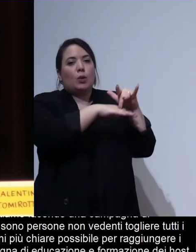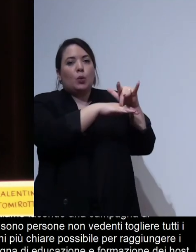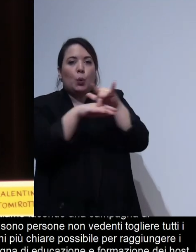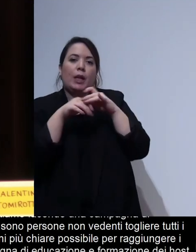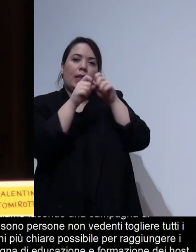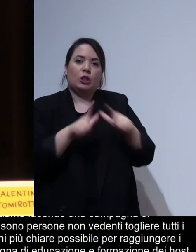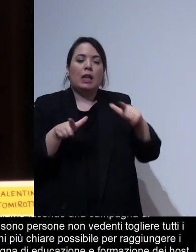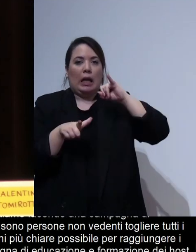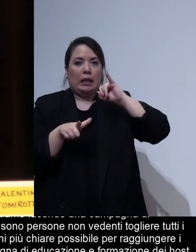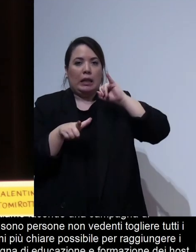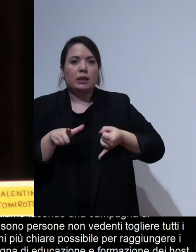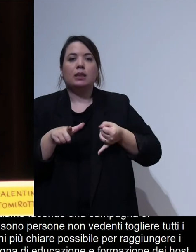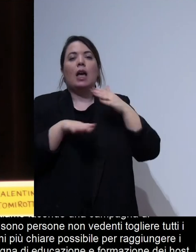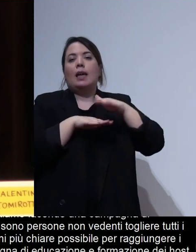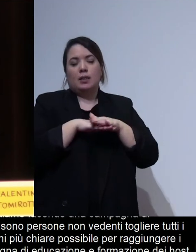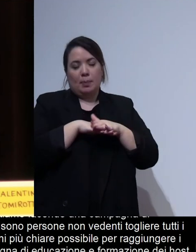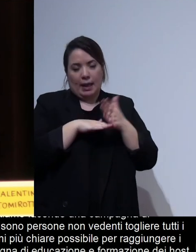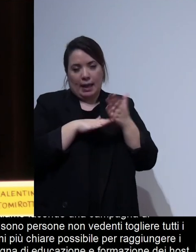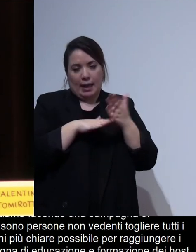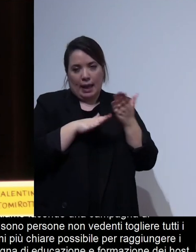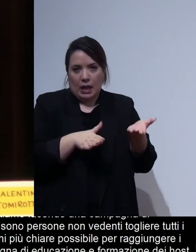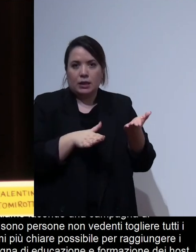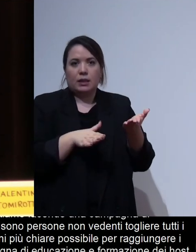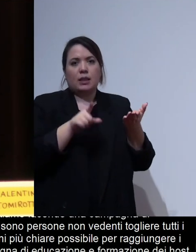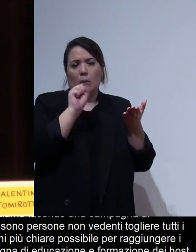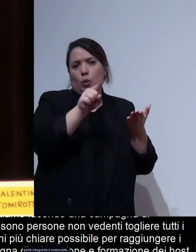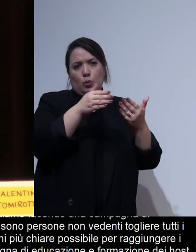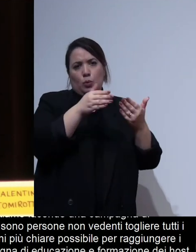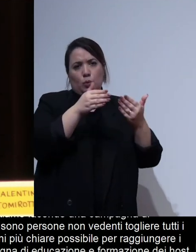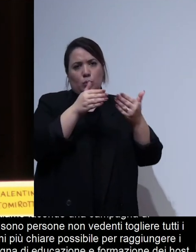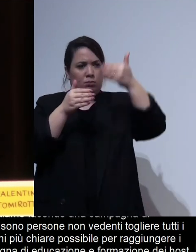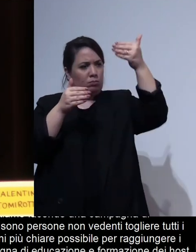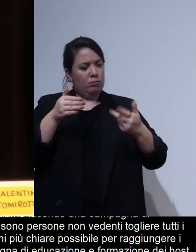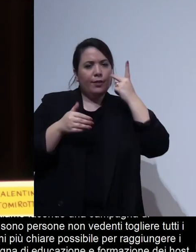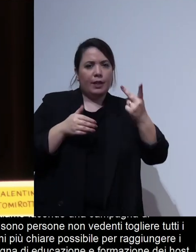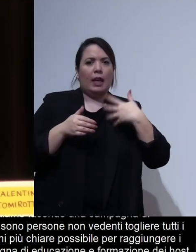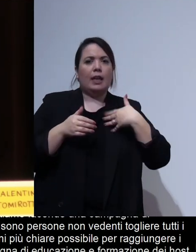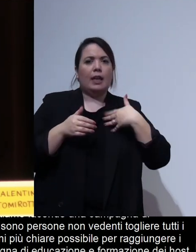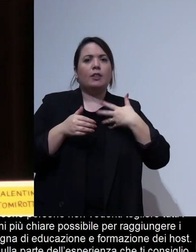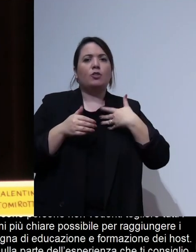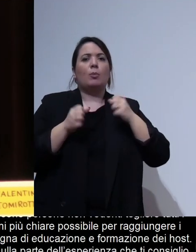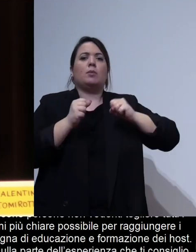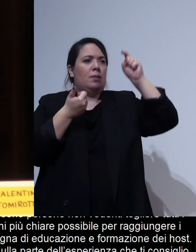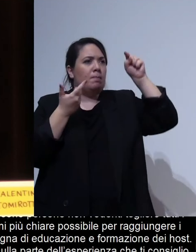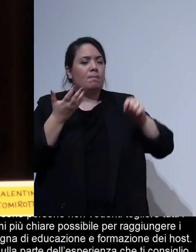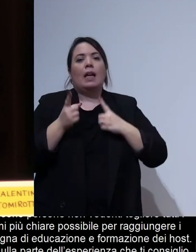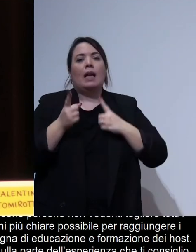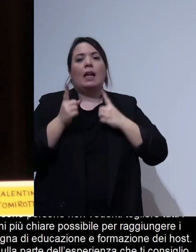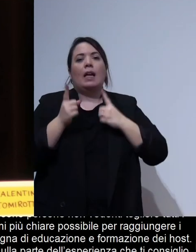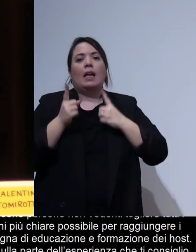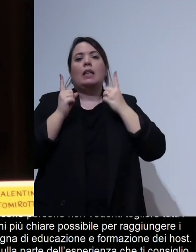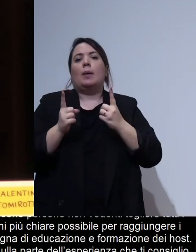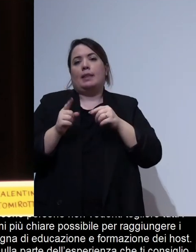portale sulla parte dell'esperienza che ti consiglio di andare a vedere lascerei anche qui all'interazione e la